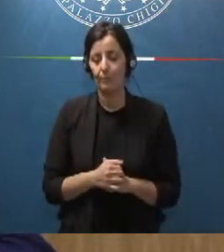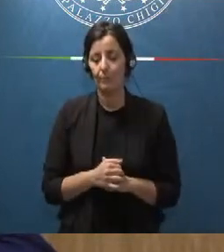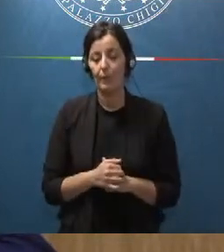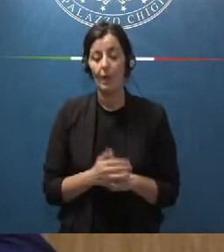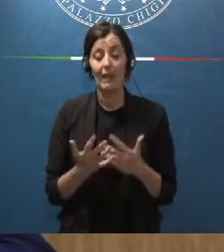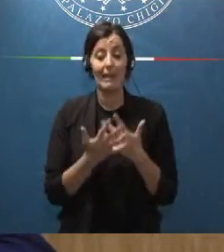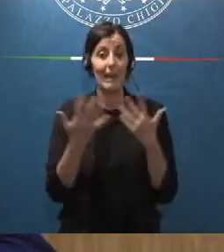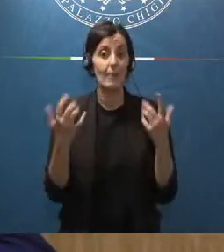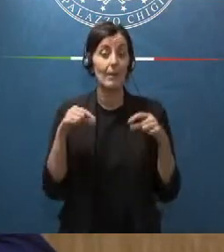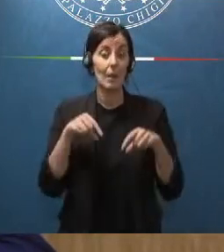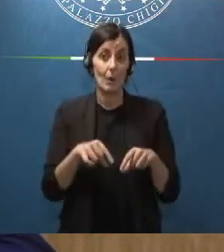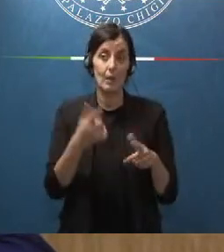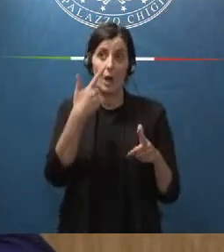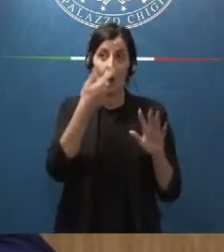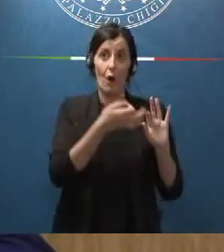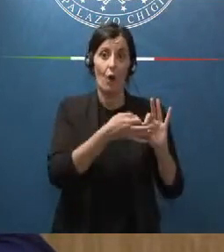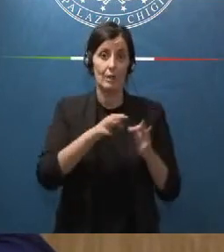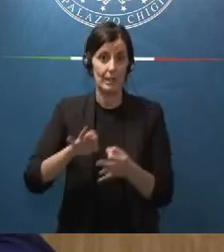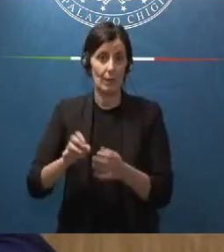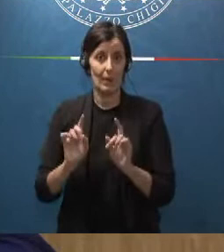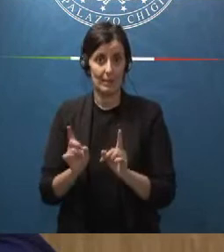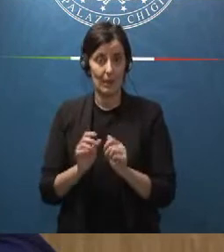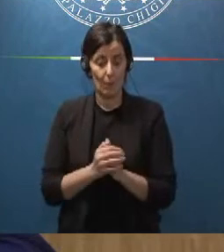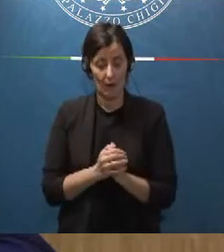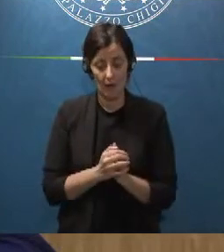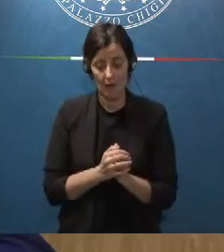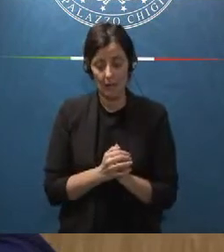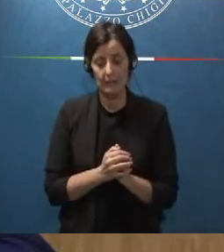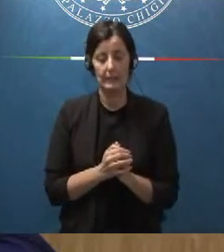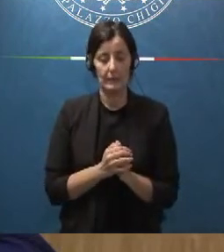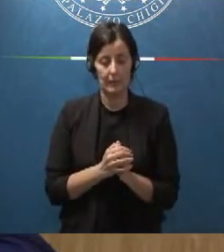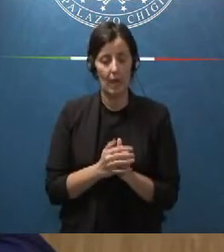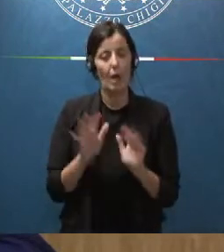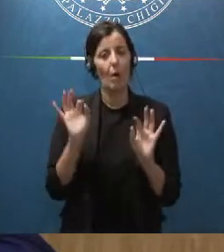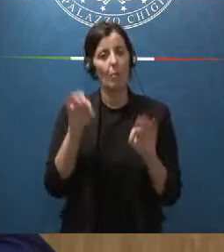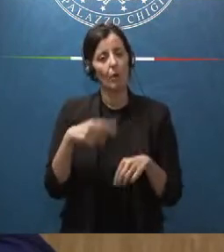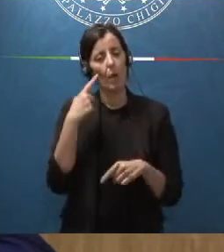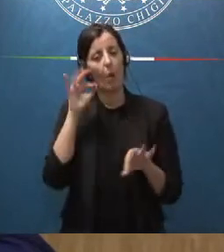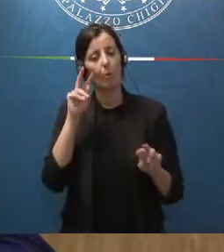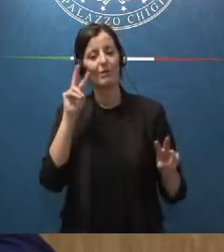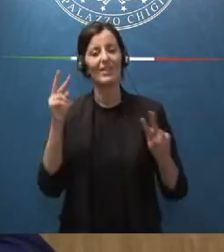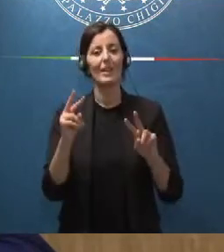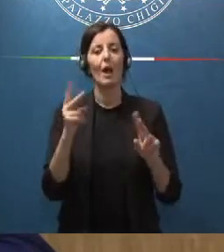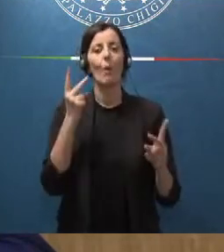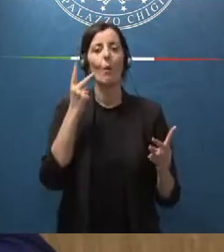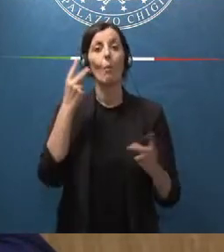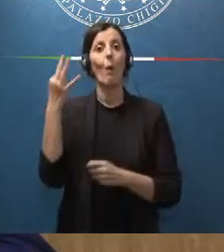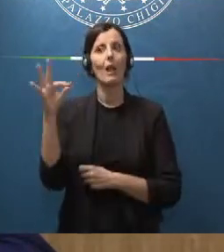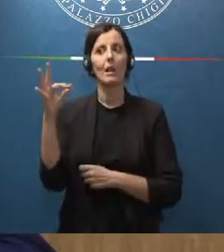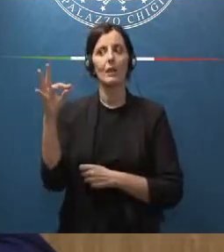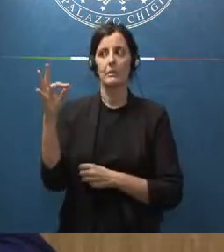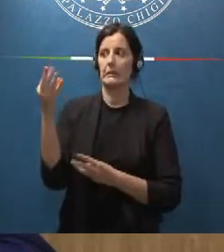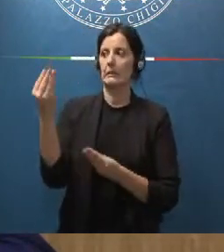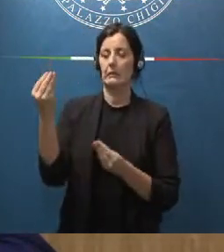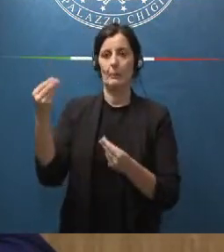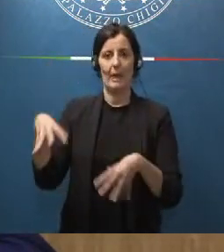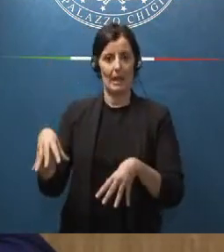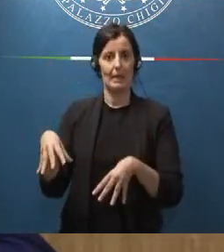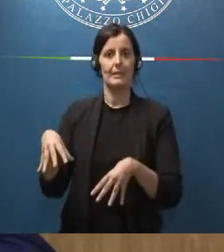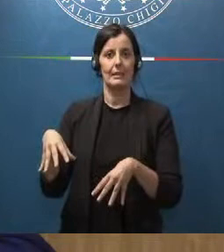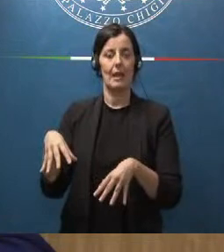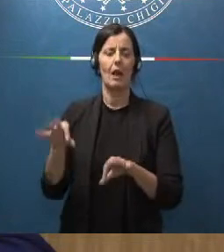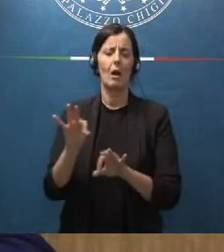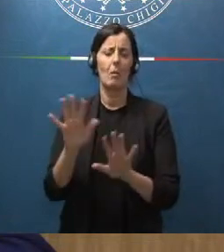comportato come ricaduta anche una perdita dal punto di vista qualitativo anche banalmente pensando al dato